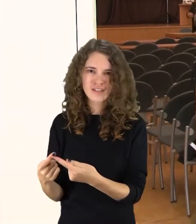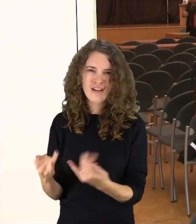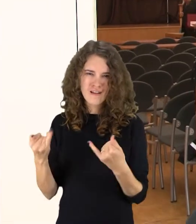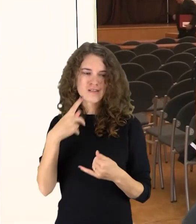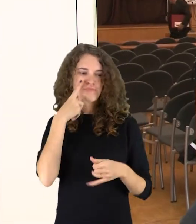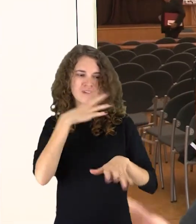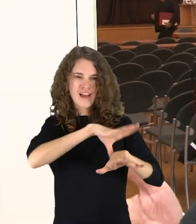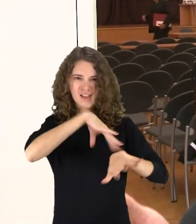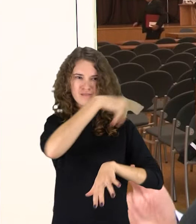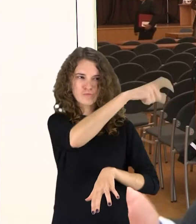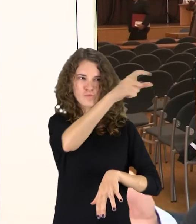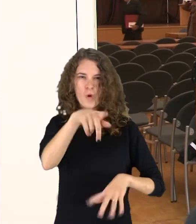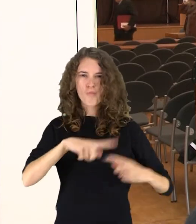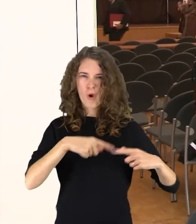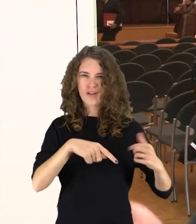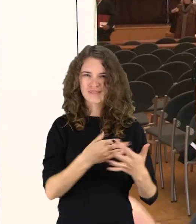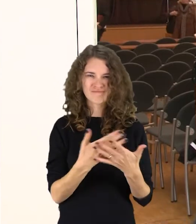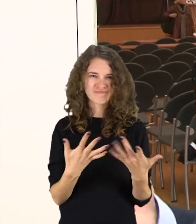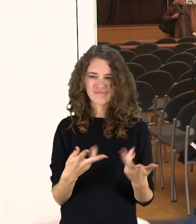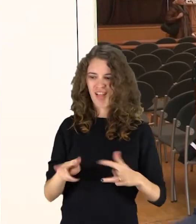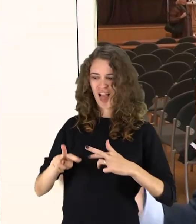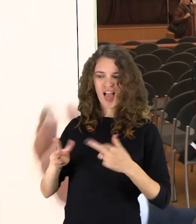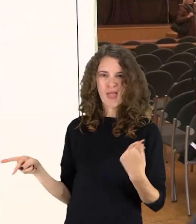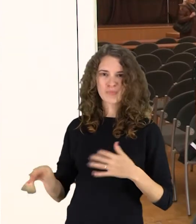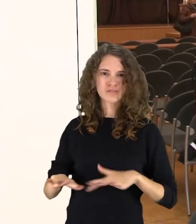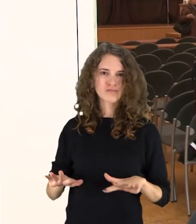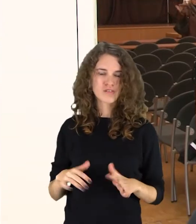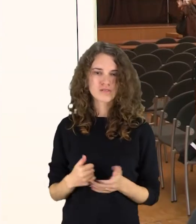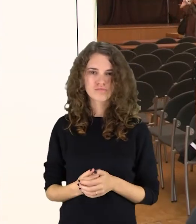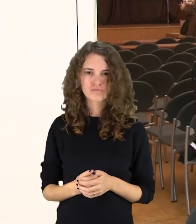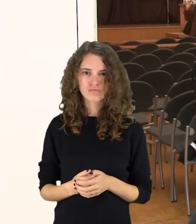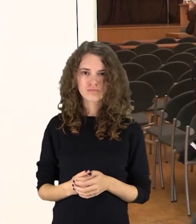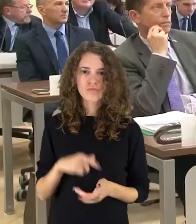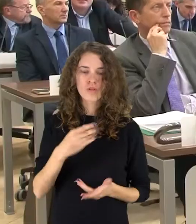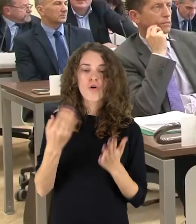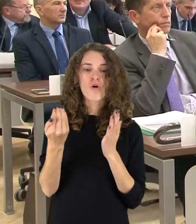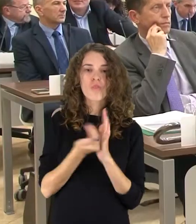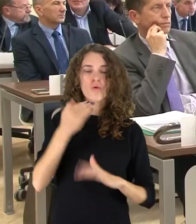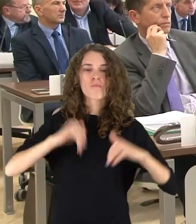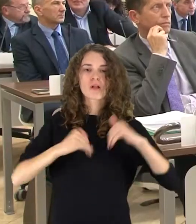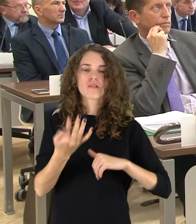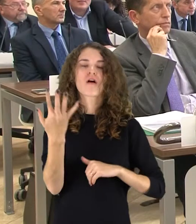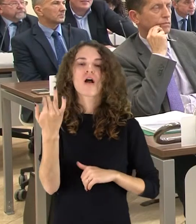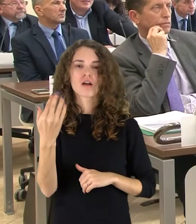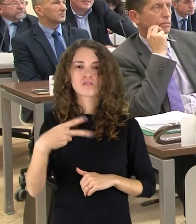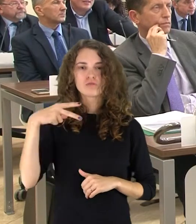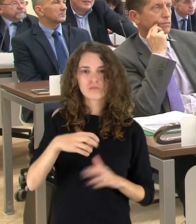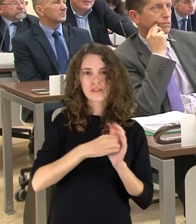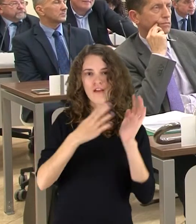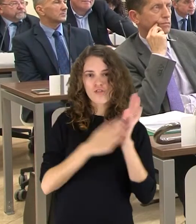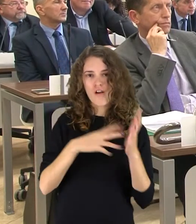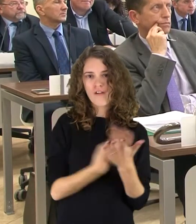moralinis veidas dabar yra visų valstiečių daugumos, liberalų ir darbėčių tie patys veidai. Naujasai valdybių rinkimai numatyti